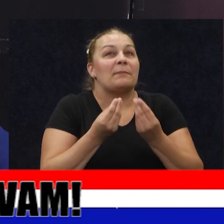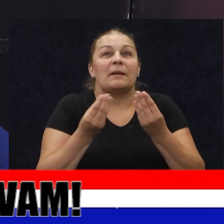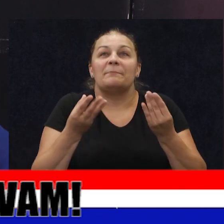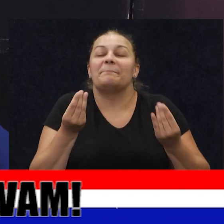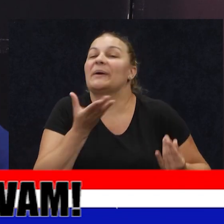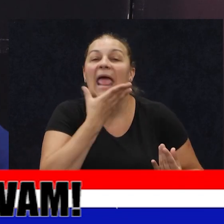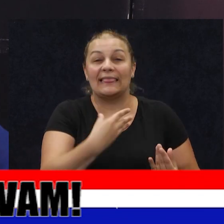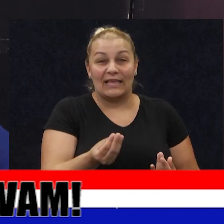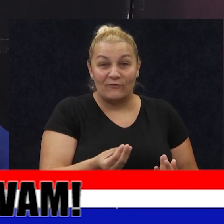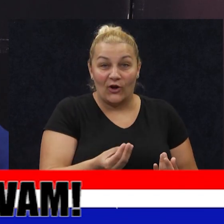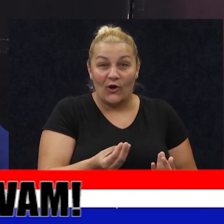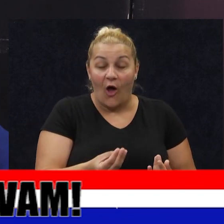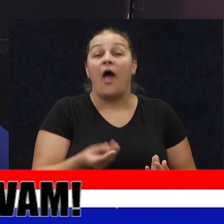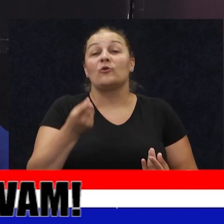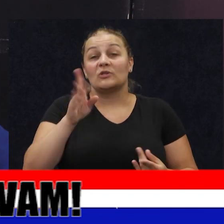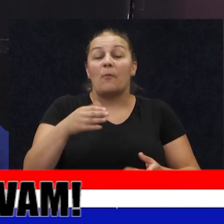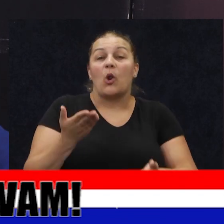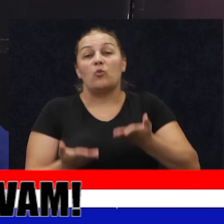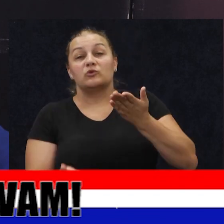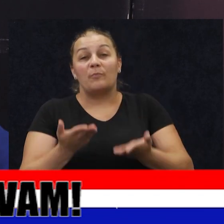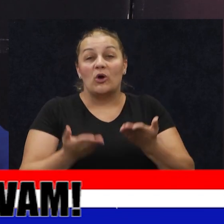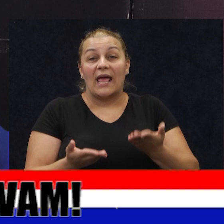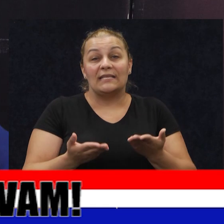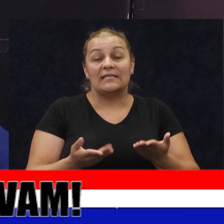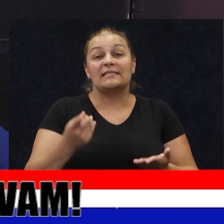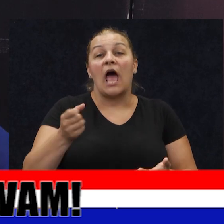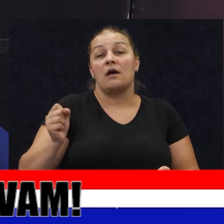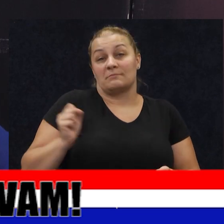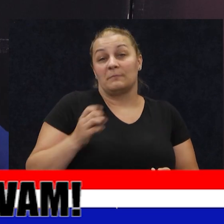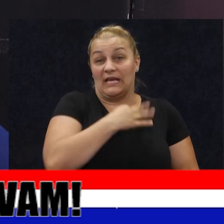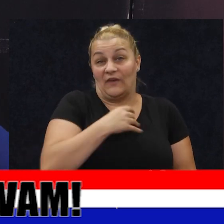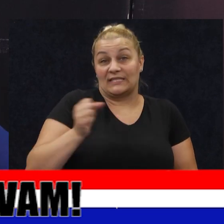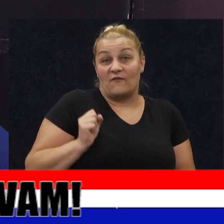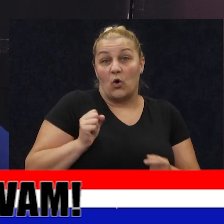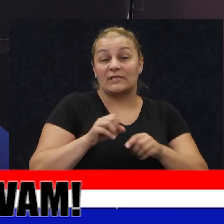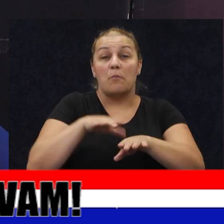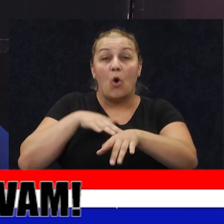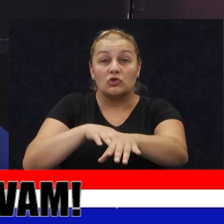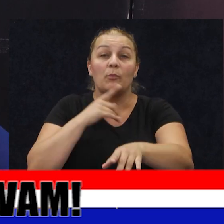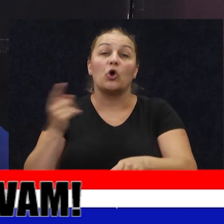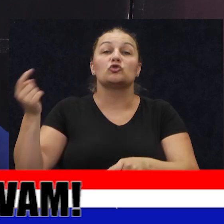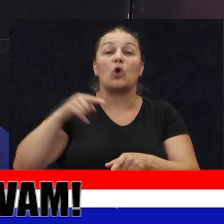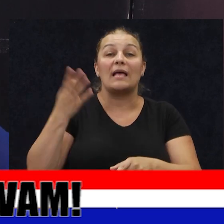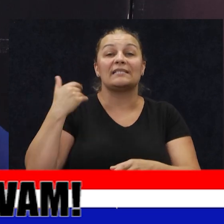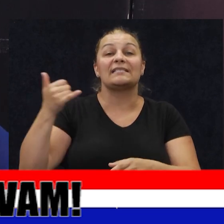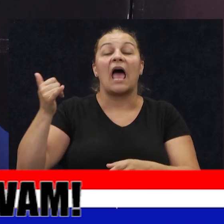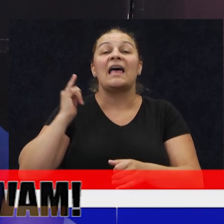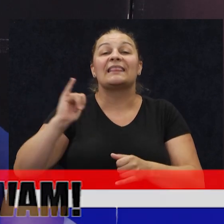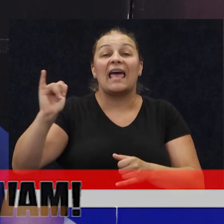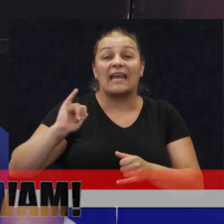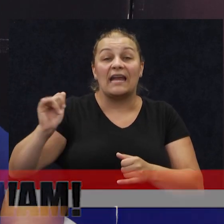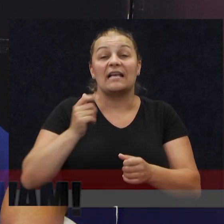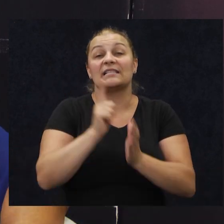predivno, što se je moglo možda usporediti sa postrojevama Hrvatske vojske koje su dolazile s terena za vrijeme rata